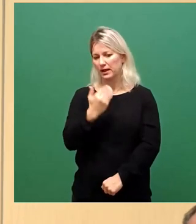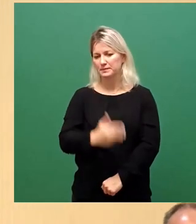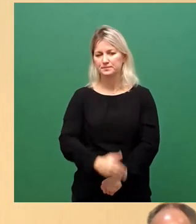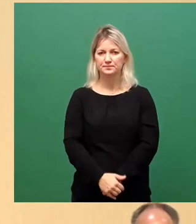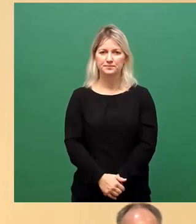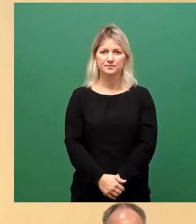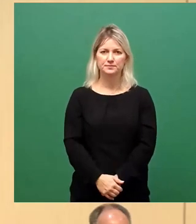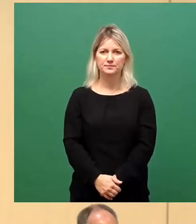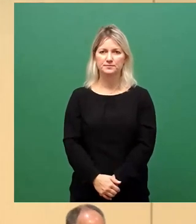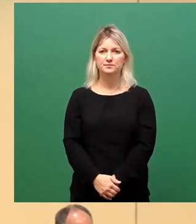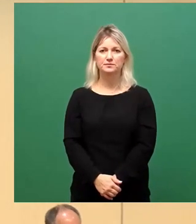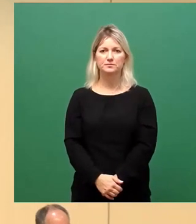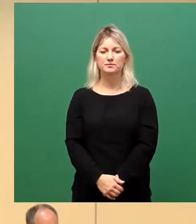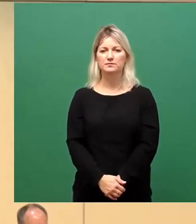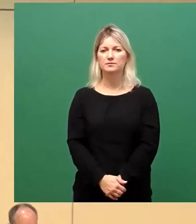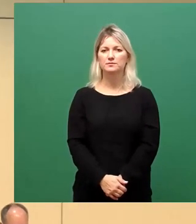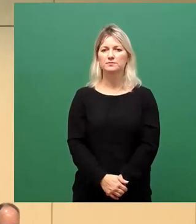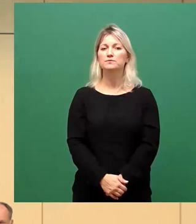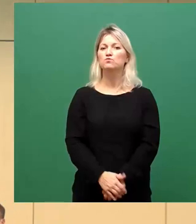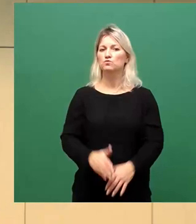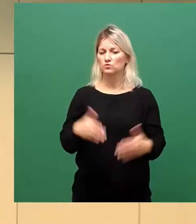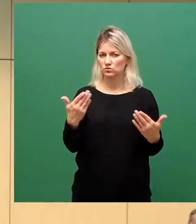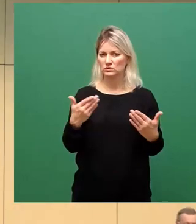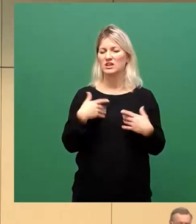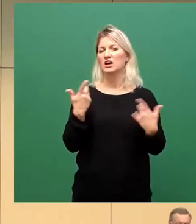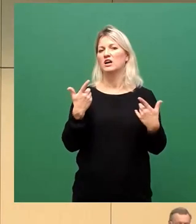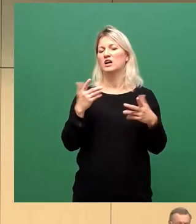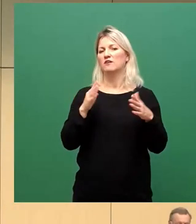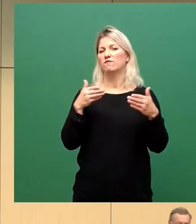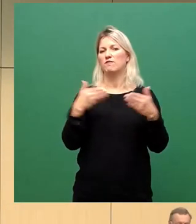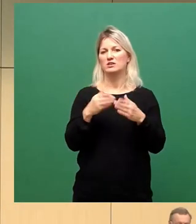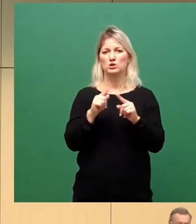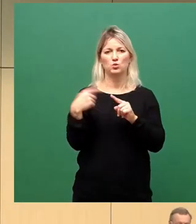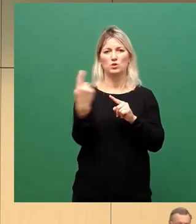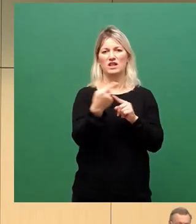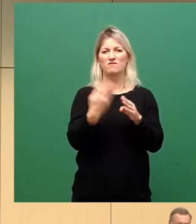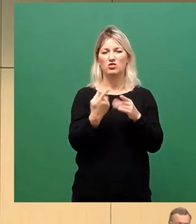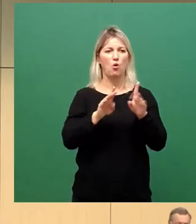Soweit erst mal die Fraktionsrunde. Weitere Wortmeldungen waren angezeigt. Herr Gilke.